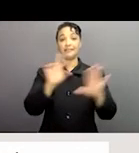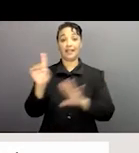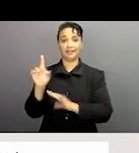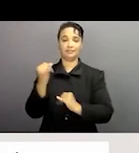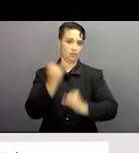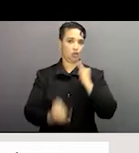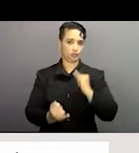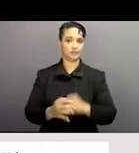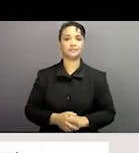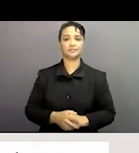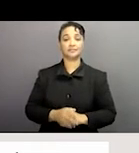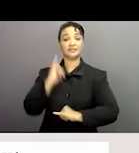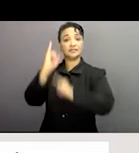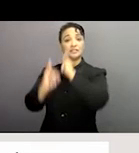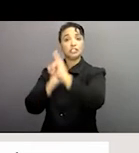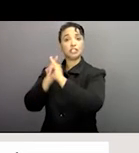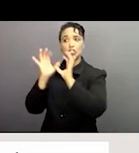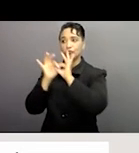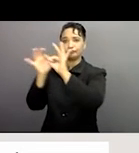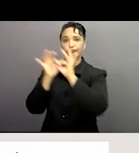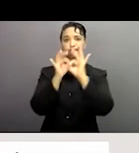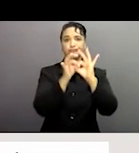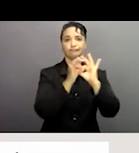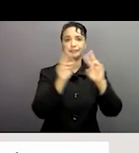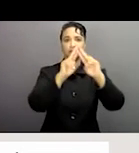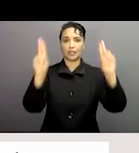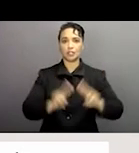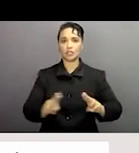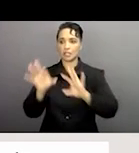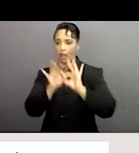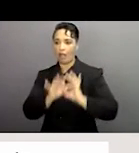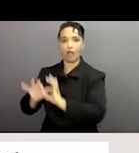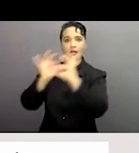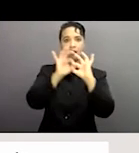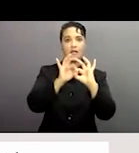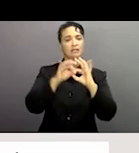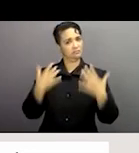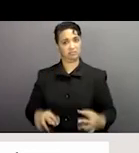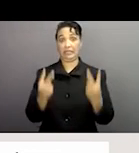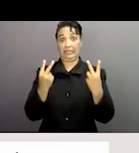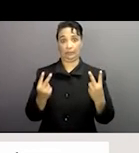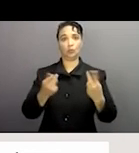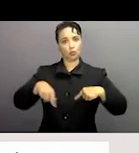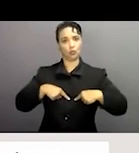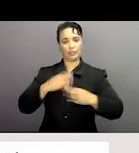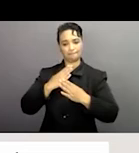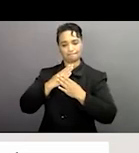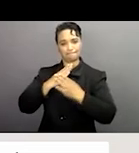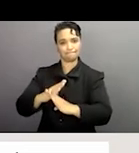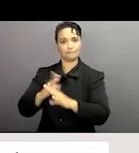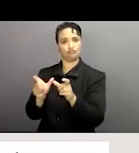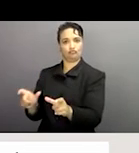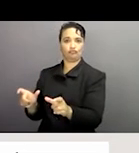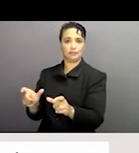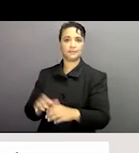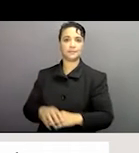numéro 11 en conclusion la coopération internationale aussi bien que la solidarité semble être cruciale pour continuer ses actions contre